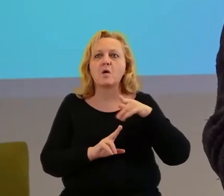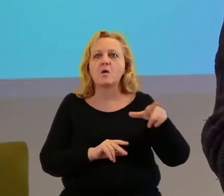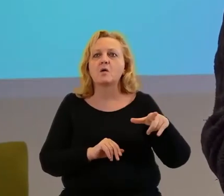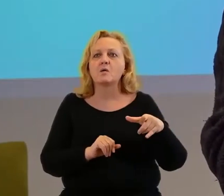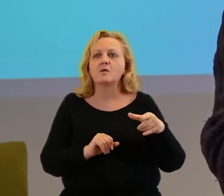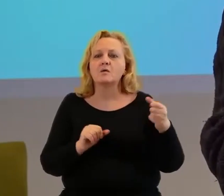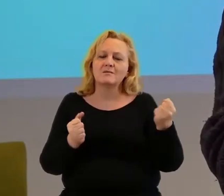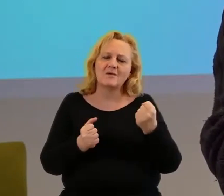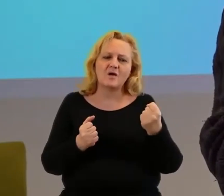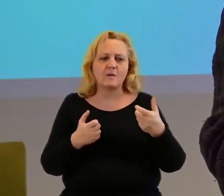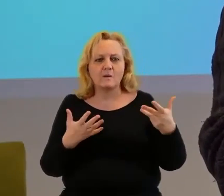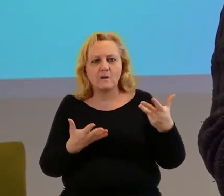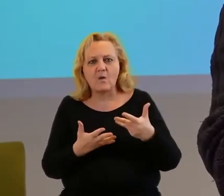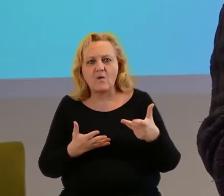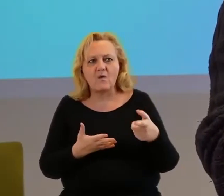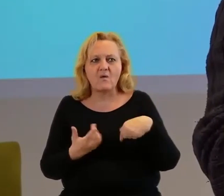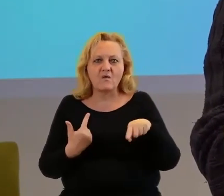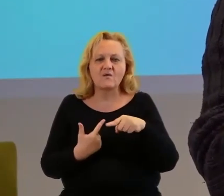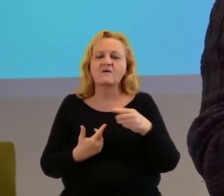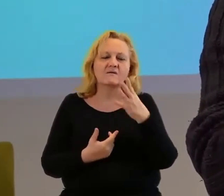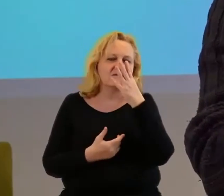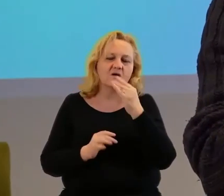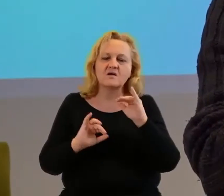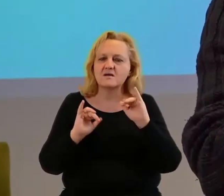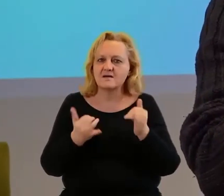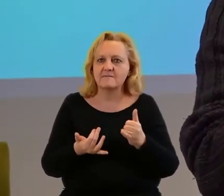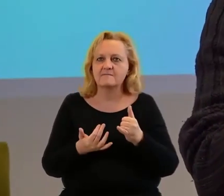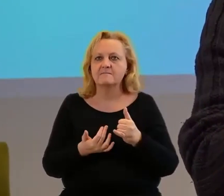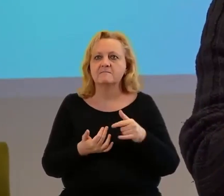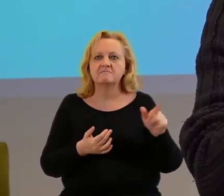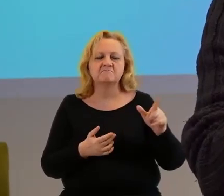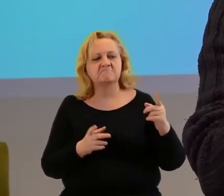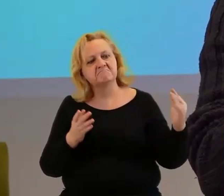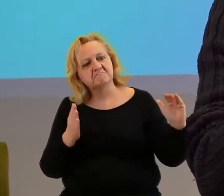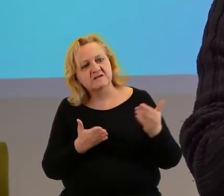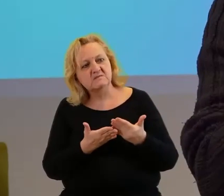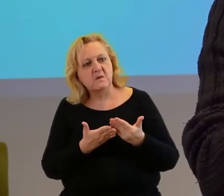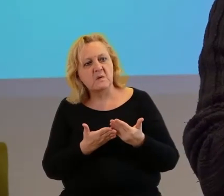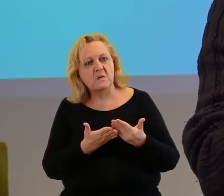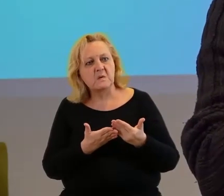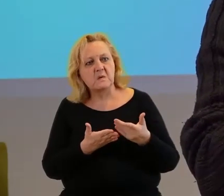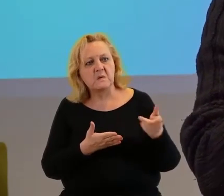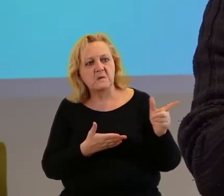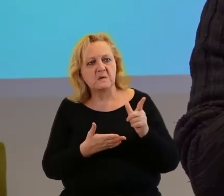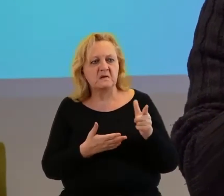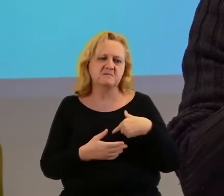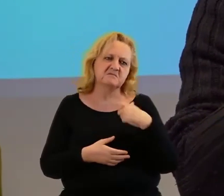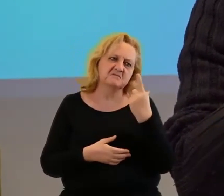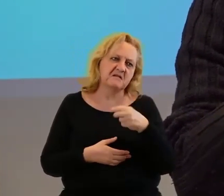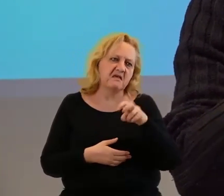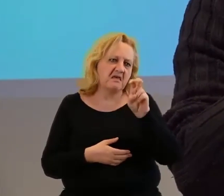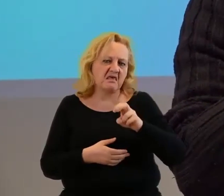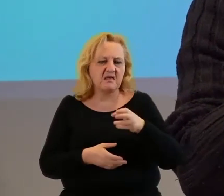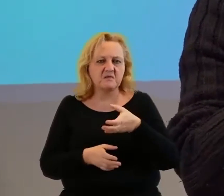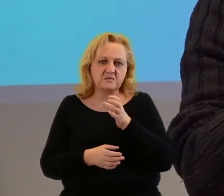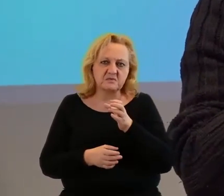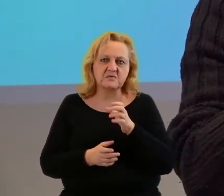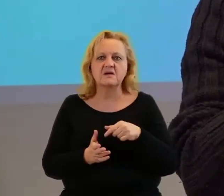jakiś taki mocno towarzyski, polegał na tym, że no spotkaliśmy się, byliśmy chyba na jakimś tam herbatce powiedzmy.